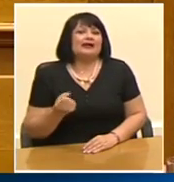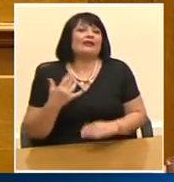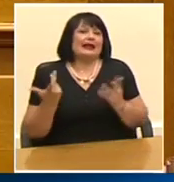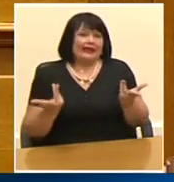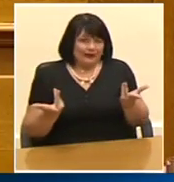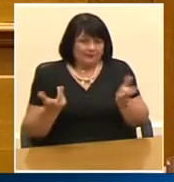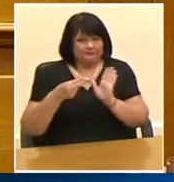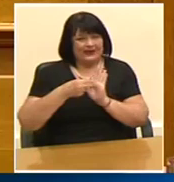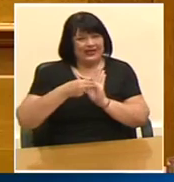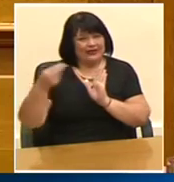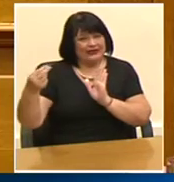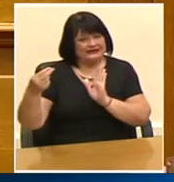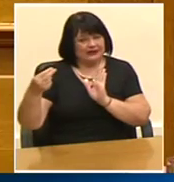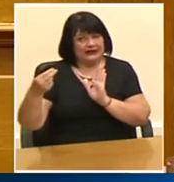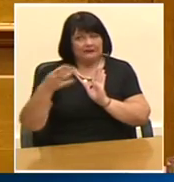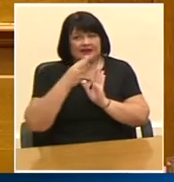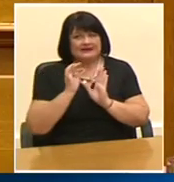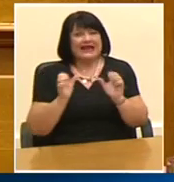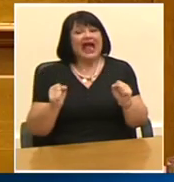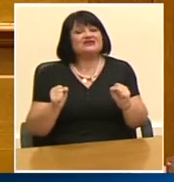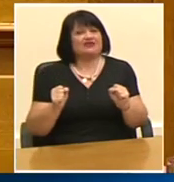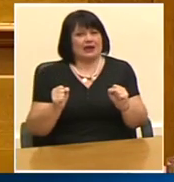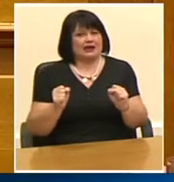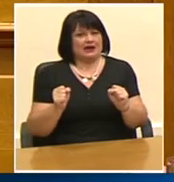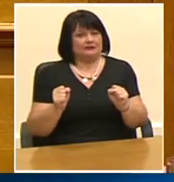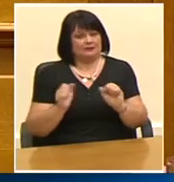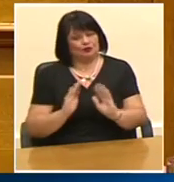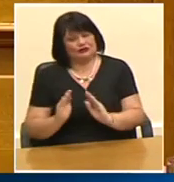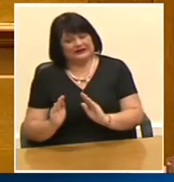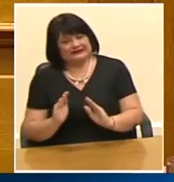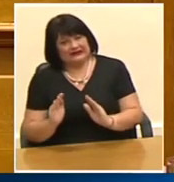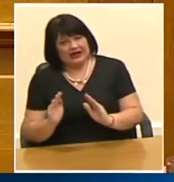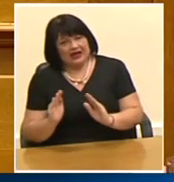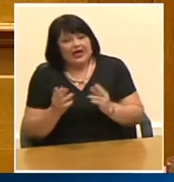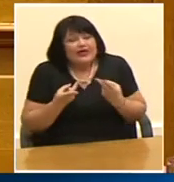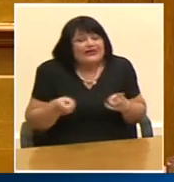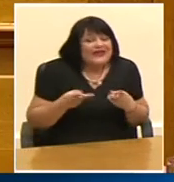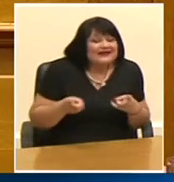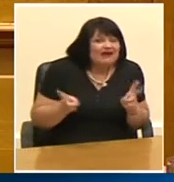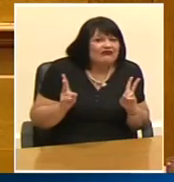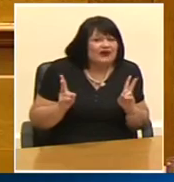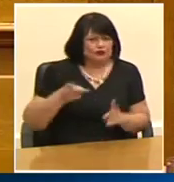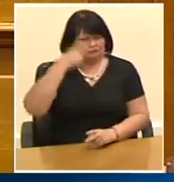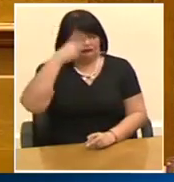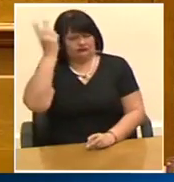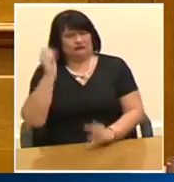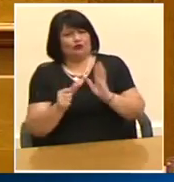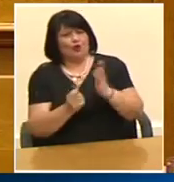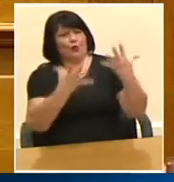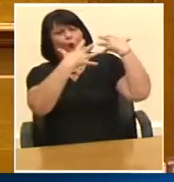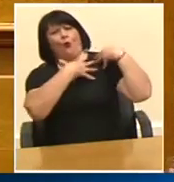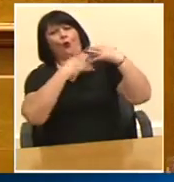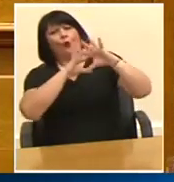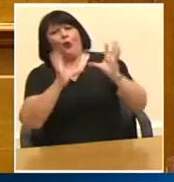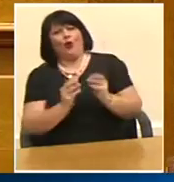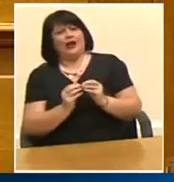οι θεσμικές διασφαλίσεις που δεν επιτρέπουν στον πρόεδρο να γίνει ασίδωτος και να δράει υπεράνω κάθε